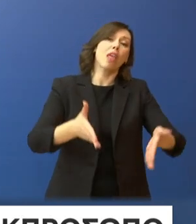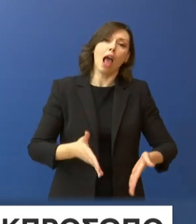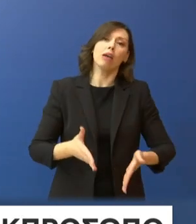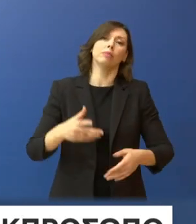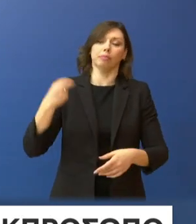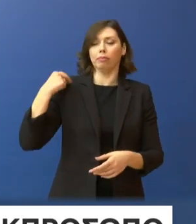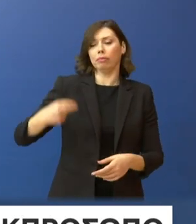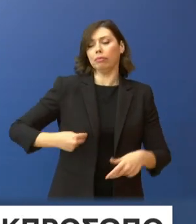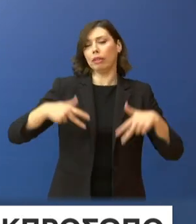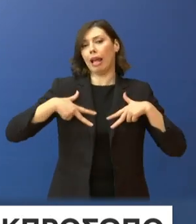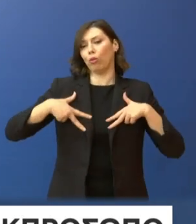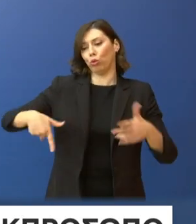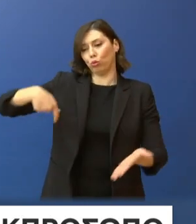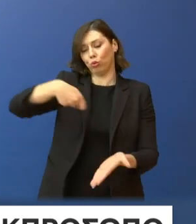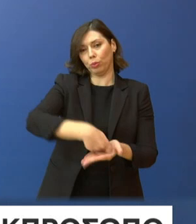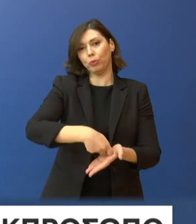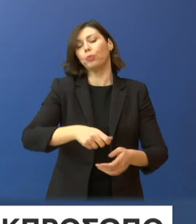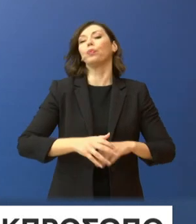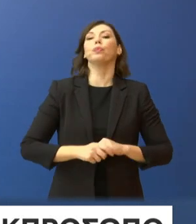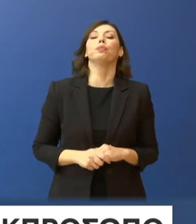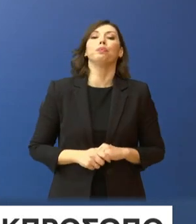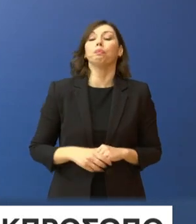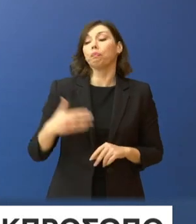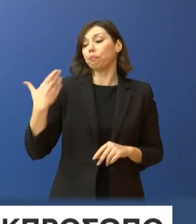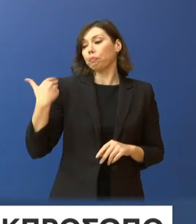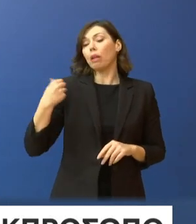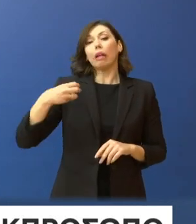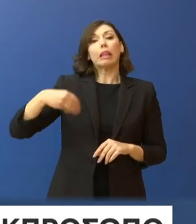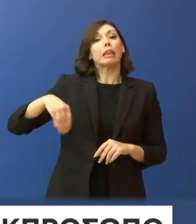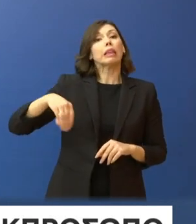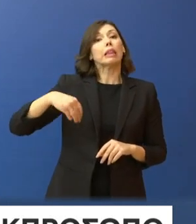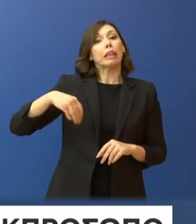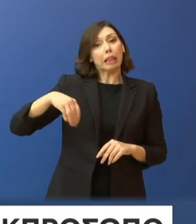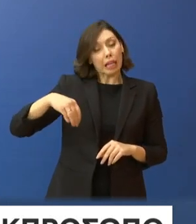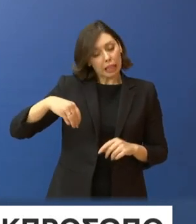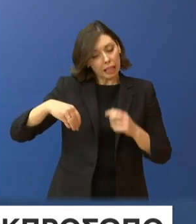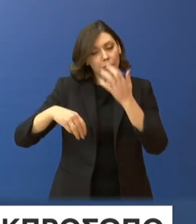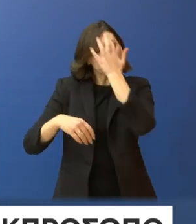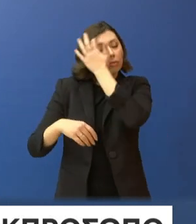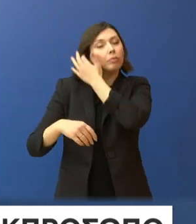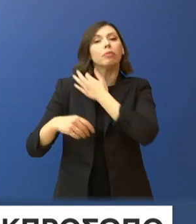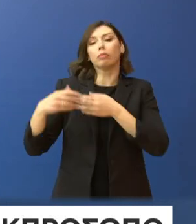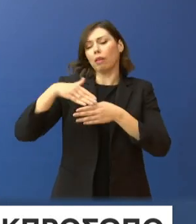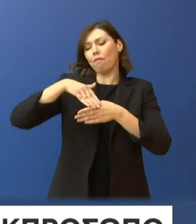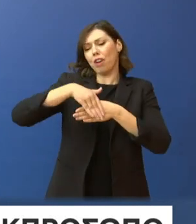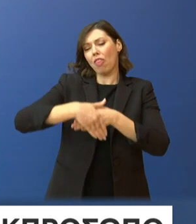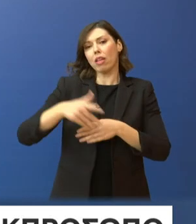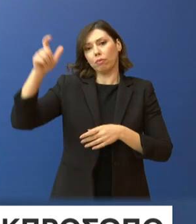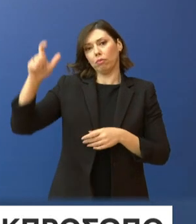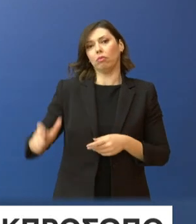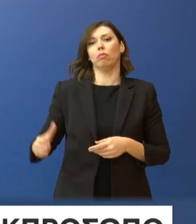τραγικού συμβάντος, λίγο πριν τα μεσάνυχτα της Τρίτης, ο Πρωθυπουργός Κυριάκου Ντζοτάκης ενημερωνόταν συνεχώς για την τραγωδία,